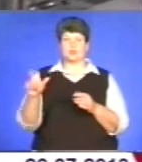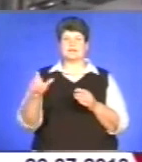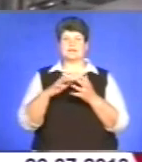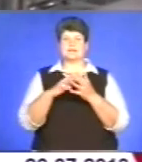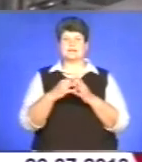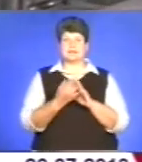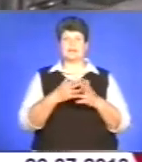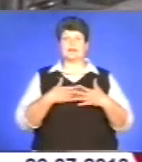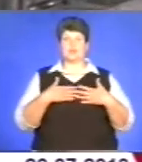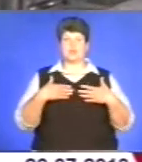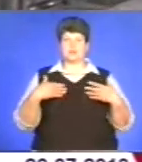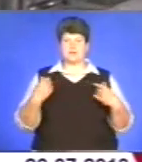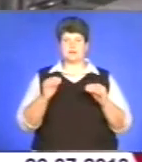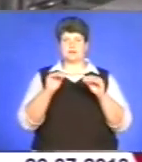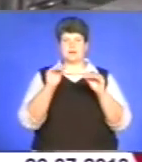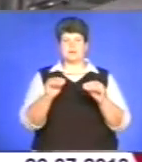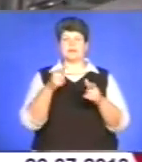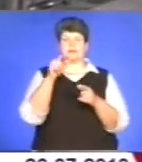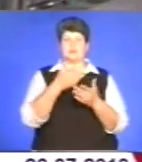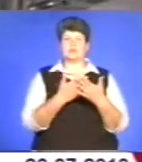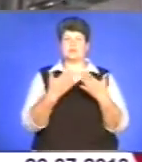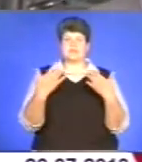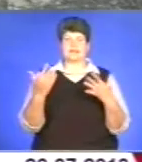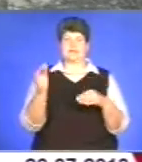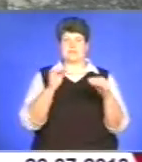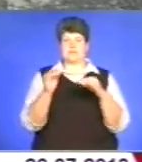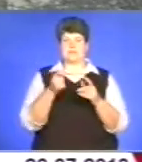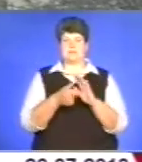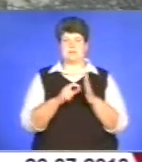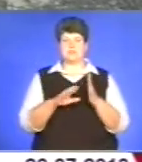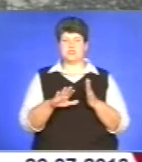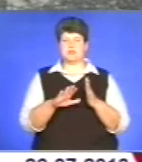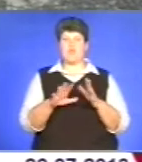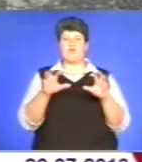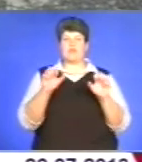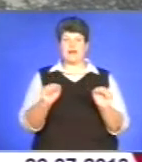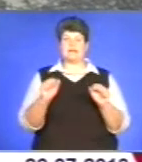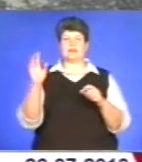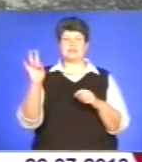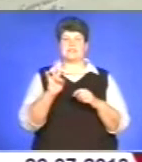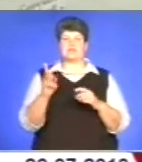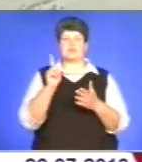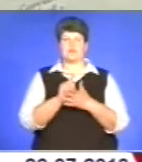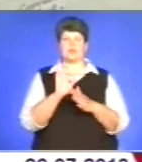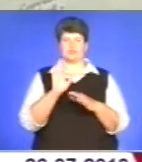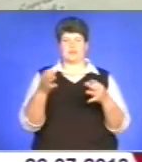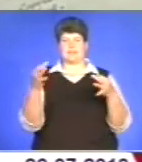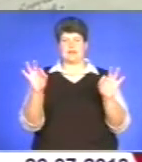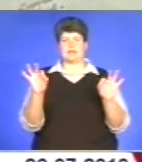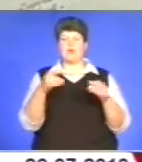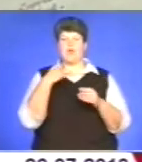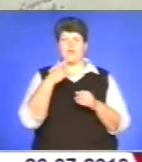церквах розміщати ні музеї, ні якісь складські приміщення. Влада і церква мають бути незалежними, переконаний